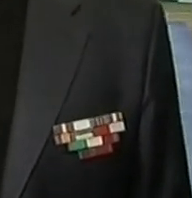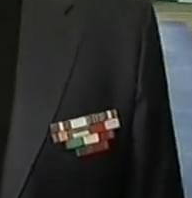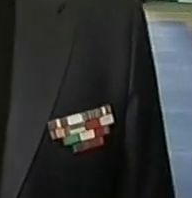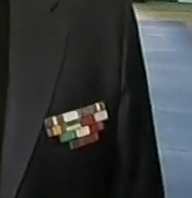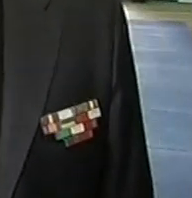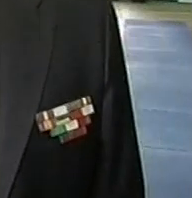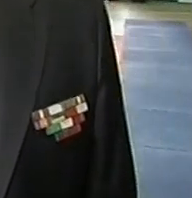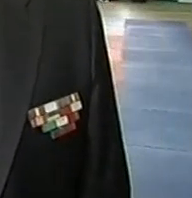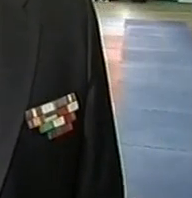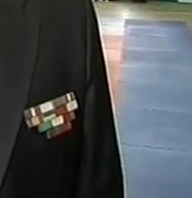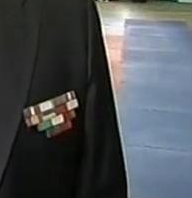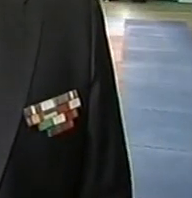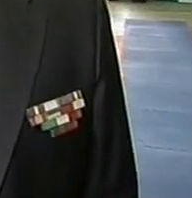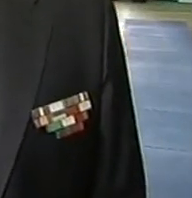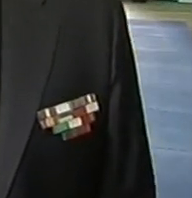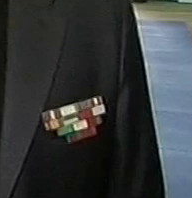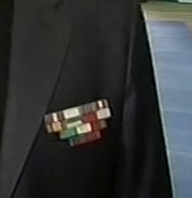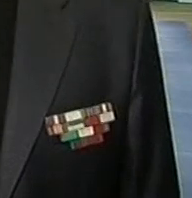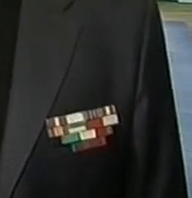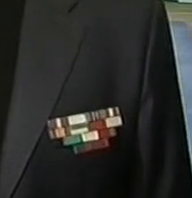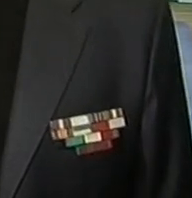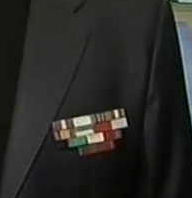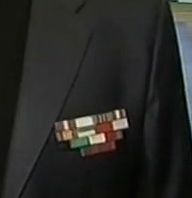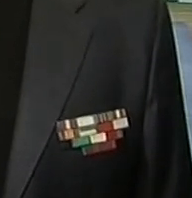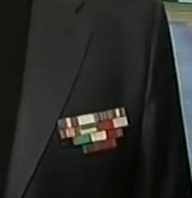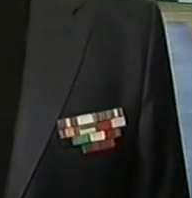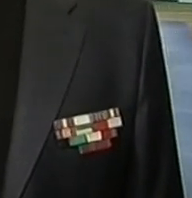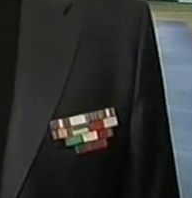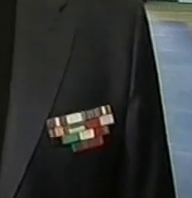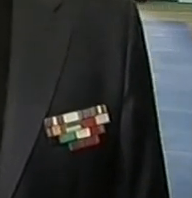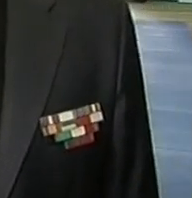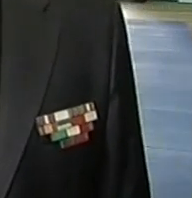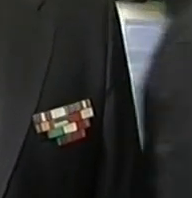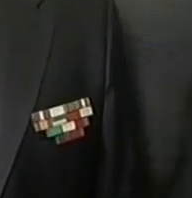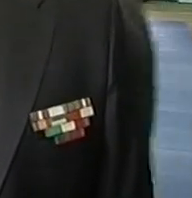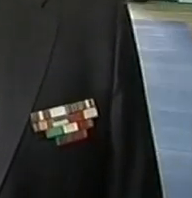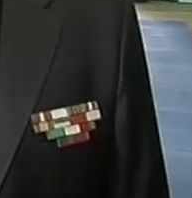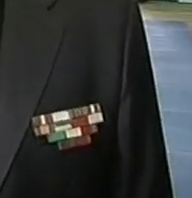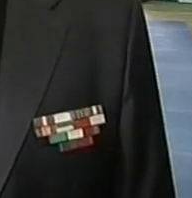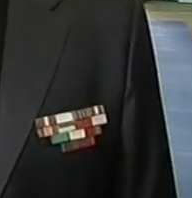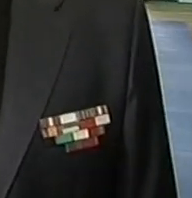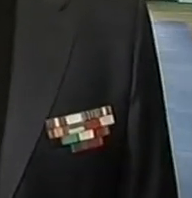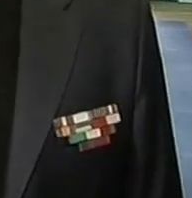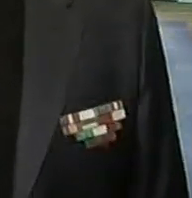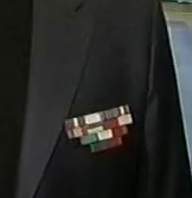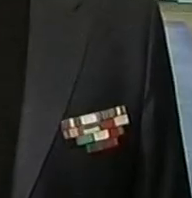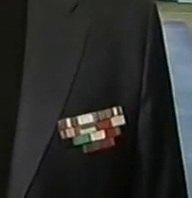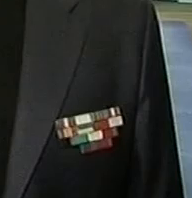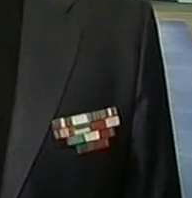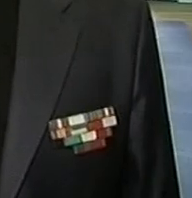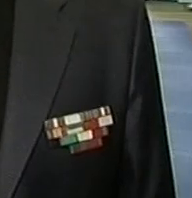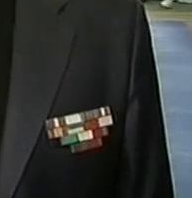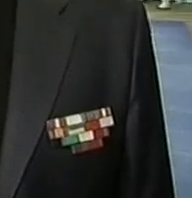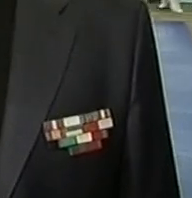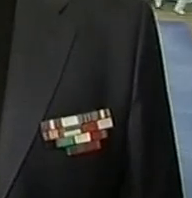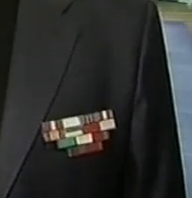спортивним виспитанням дітей. В Кіровоградській області 8 військово-спортивних клубів, які